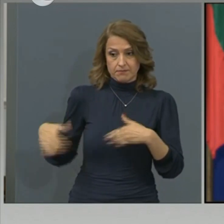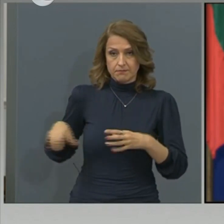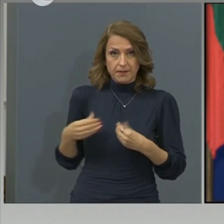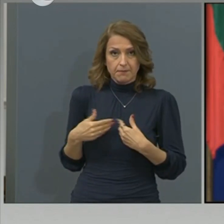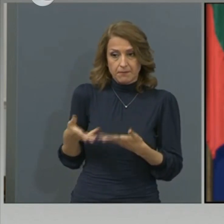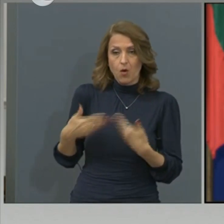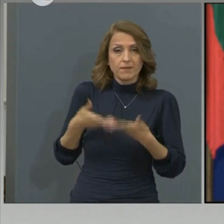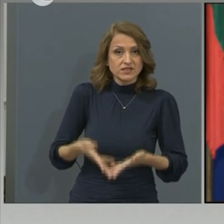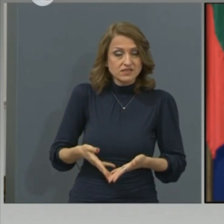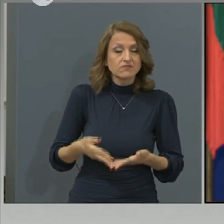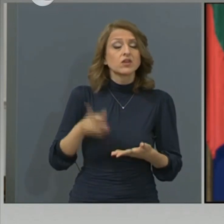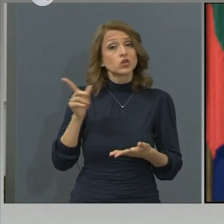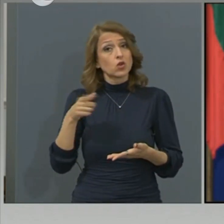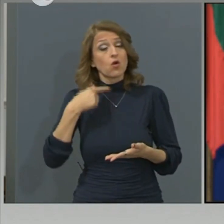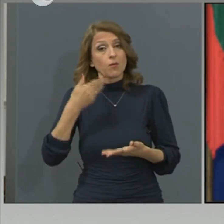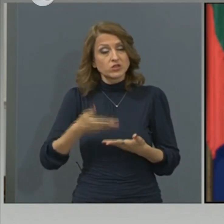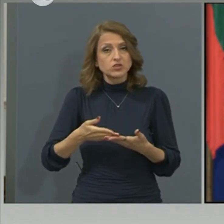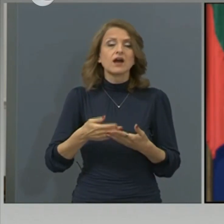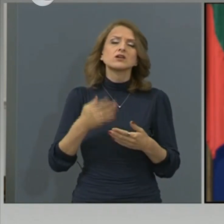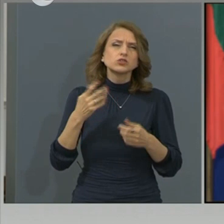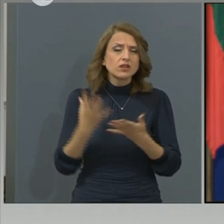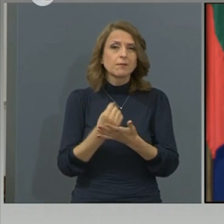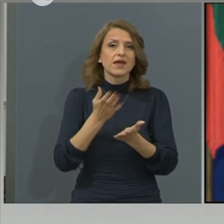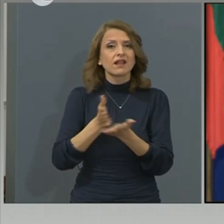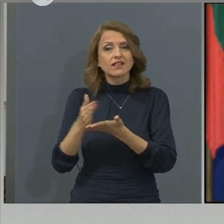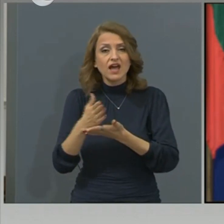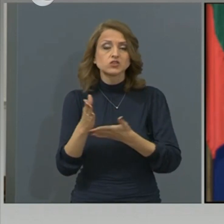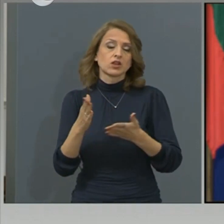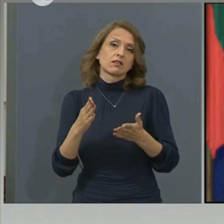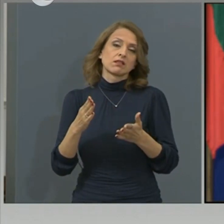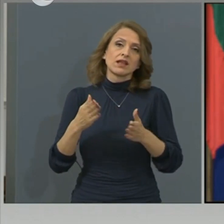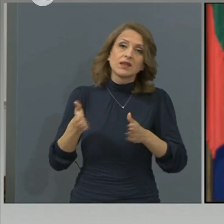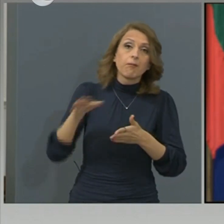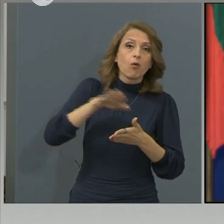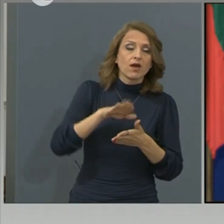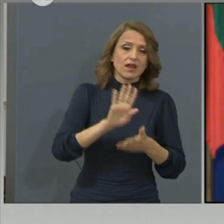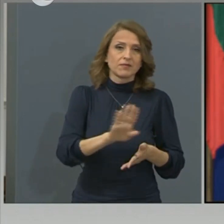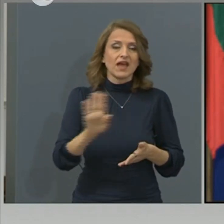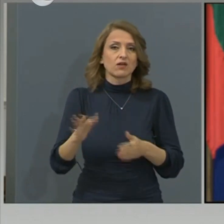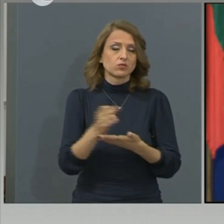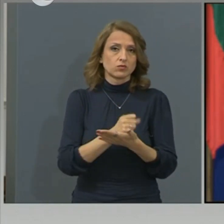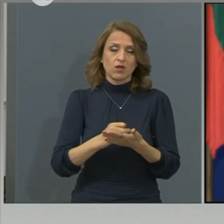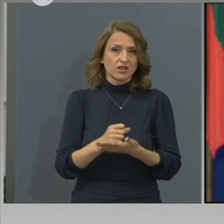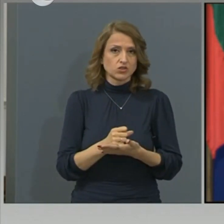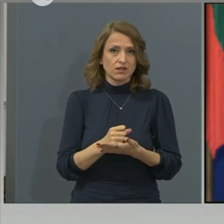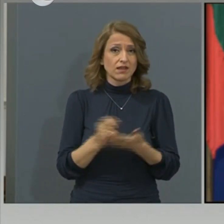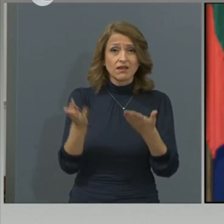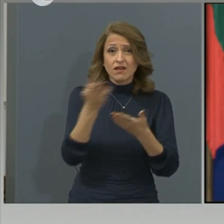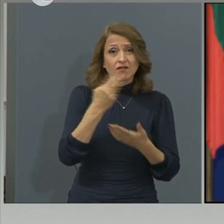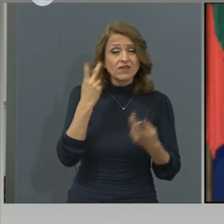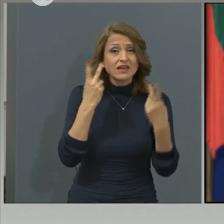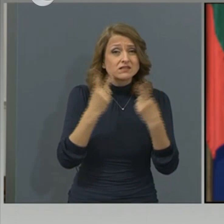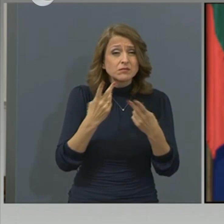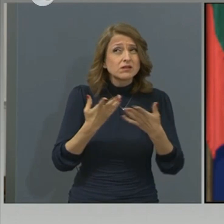се изработат механизми да се покрие тяхното лечение. Сами разбирате, че много голяма група, която се